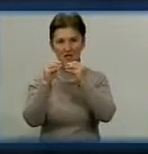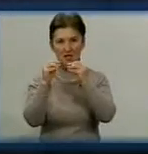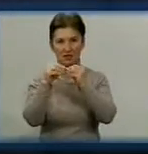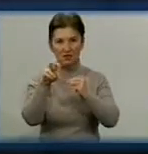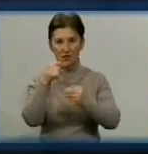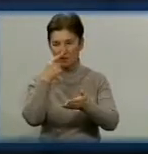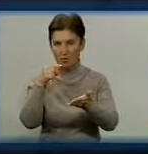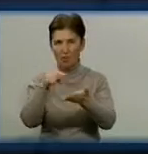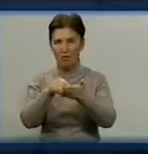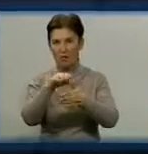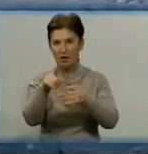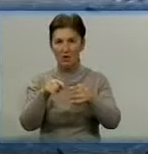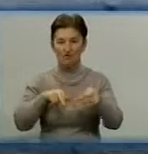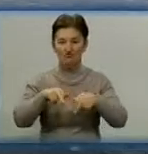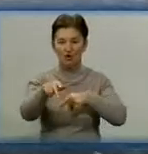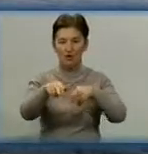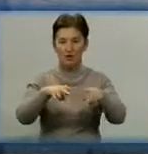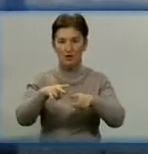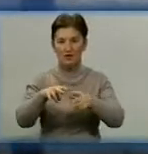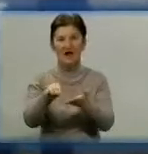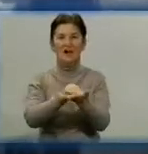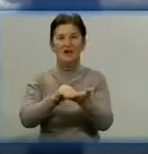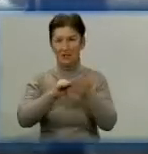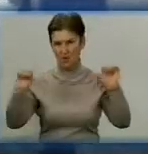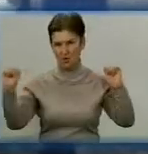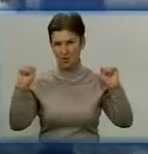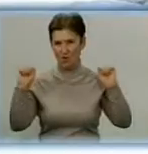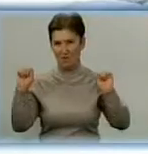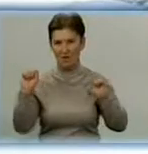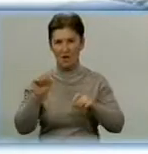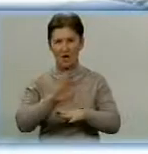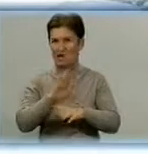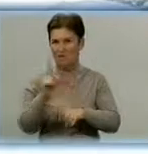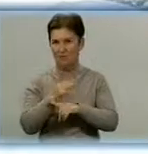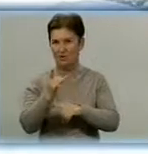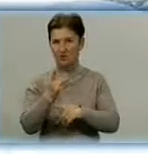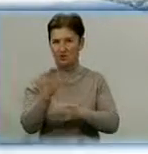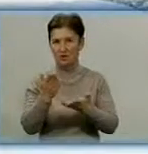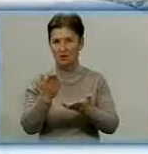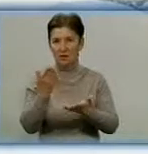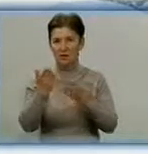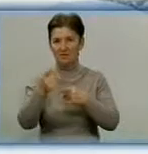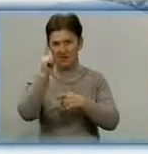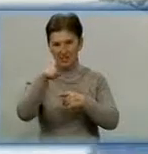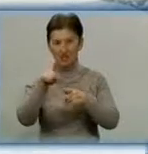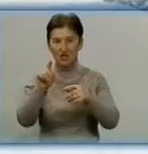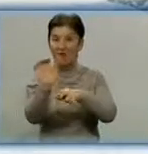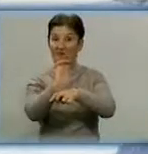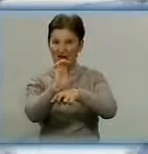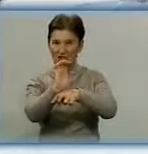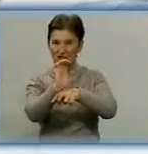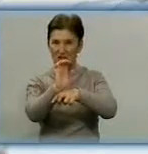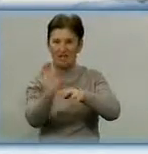автівку. Він саме йшов на тренування. Дорогу тут переходив не вперше. Його від нас біло прицепом. Тобто не